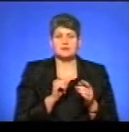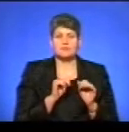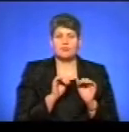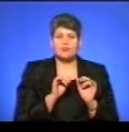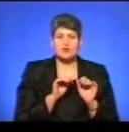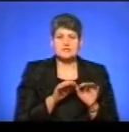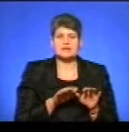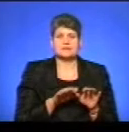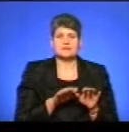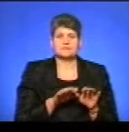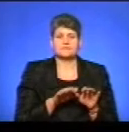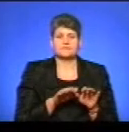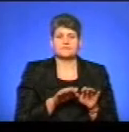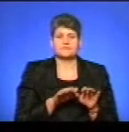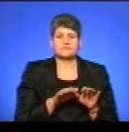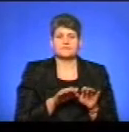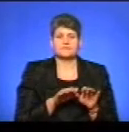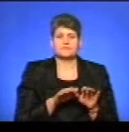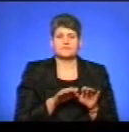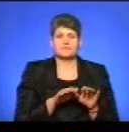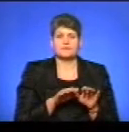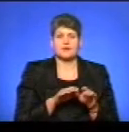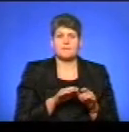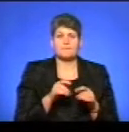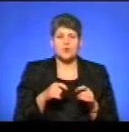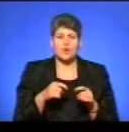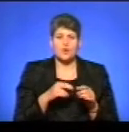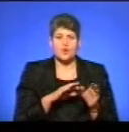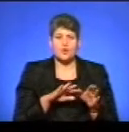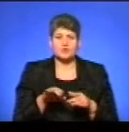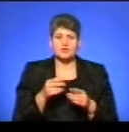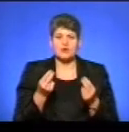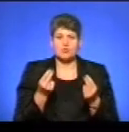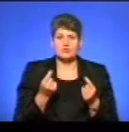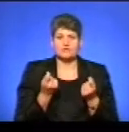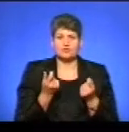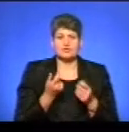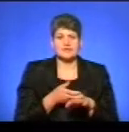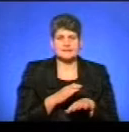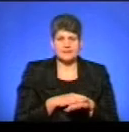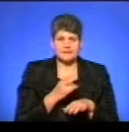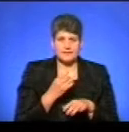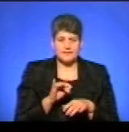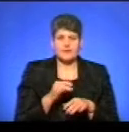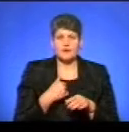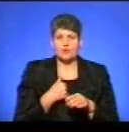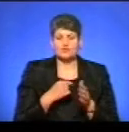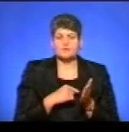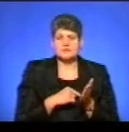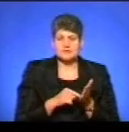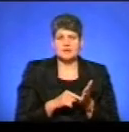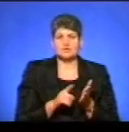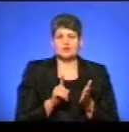проходження коштів трошки складний. Але я хочу зазначити, що